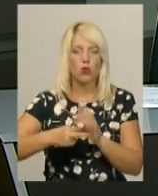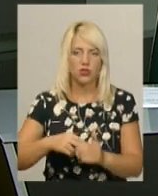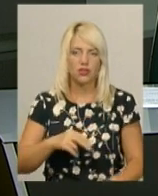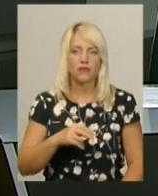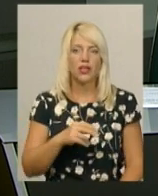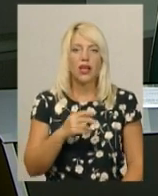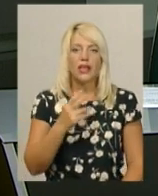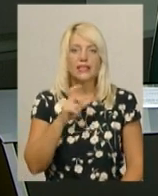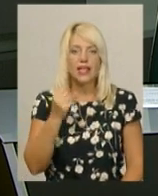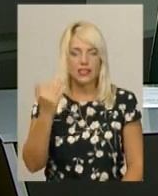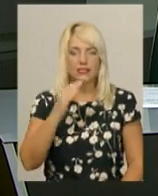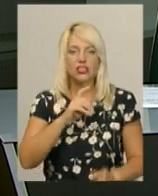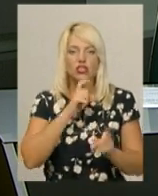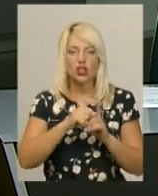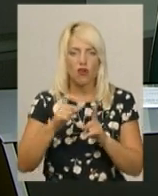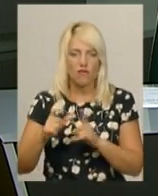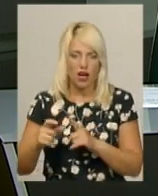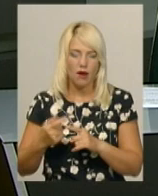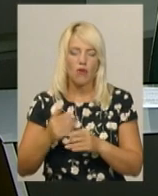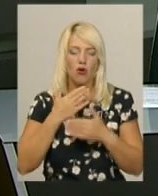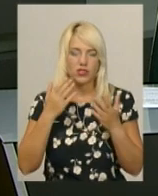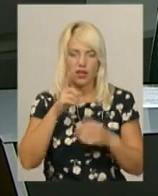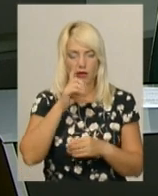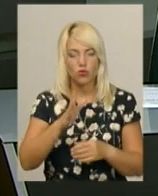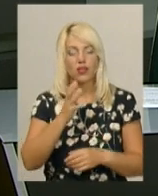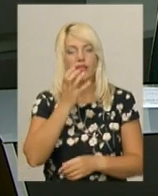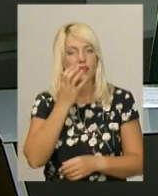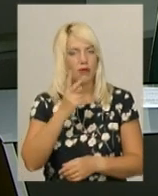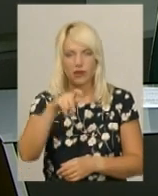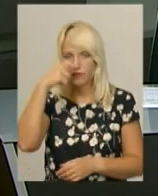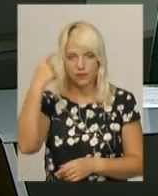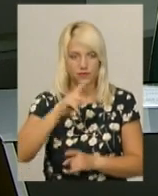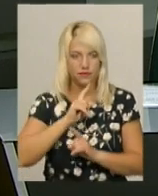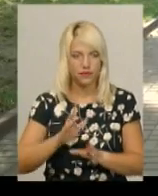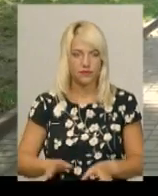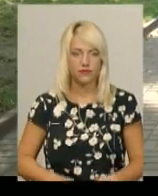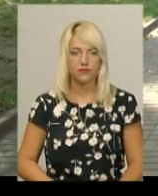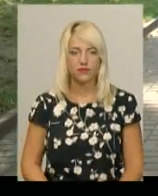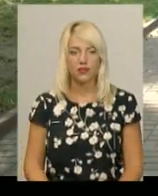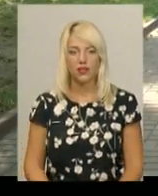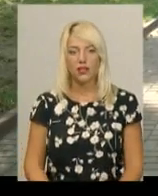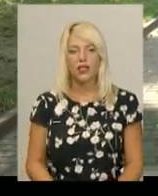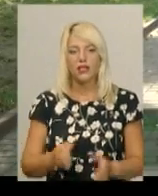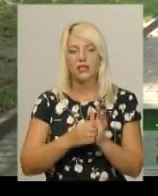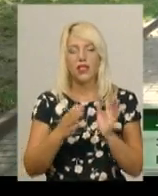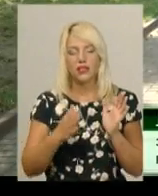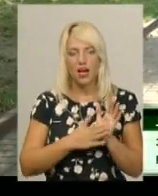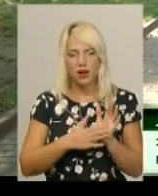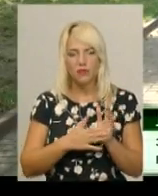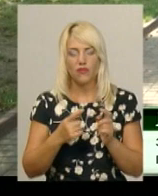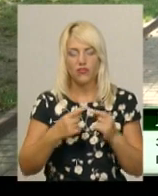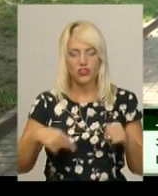Ковалишина. За її словами, останній місяць літа буде теплим, але не спекотним. За даними відділу